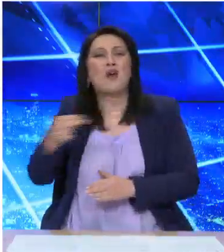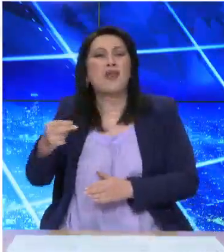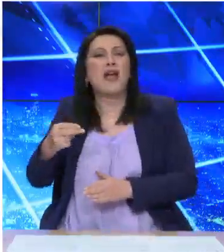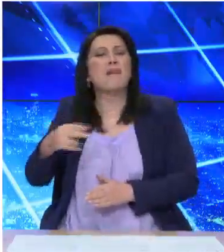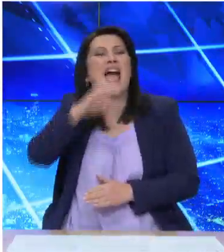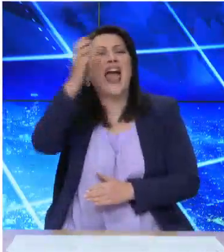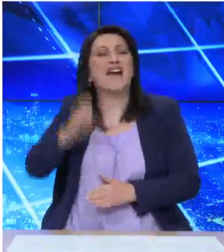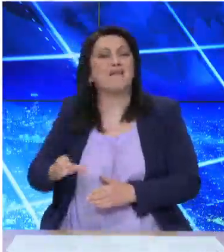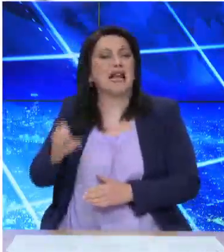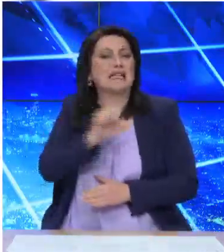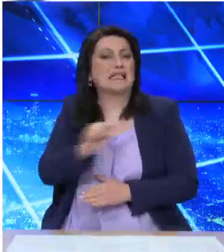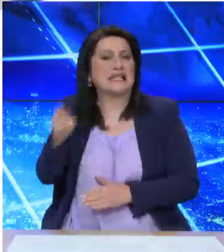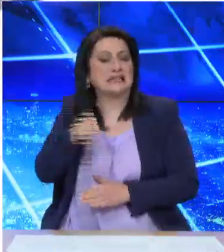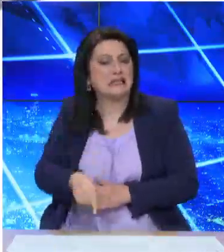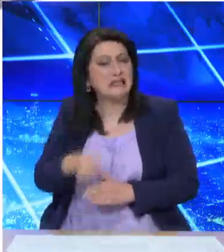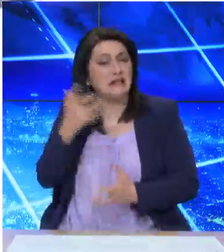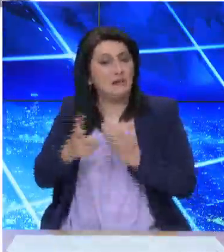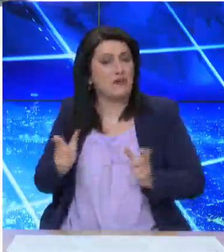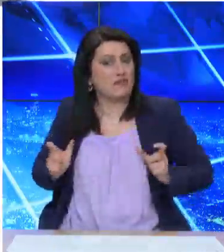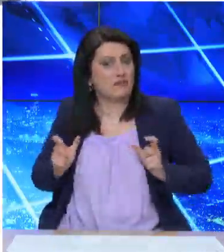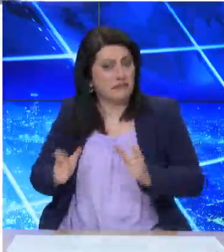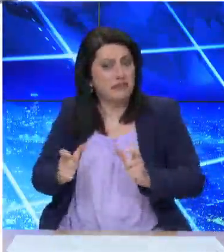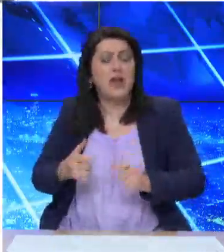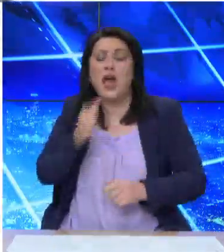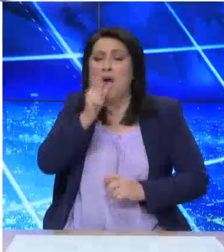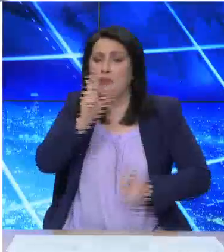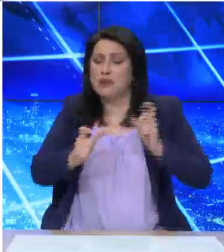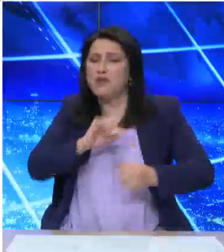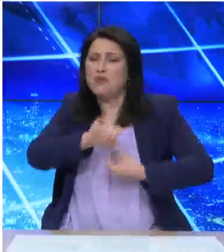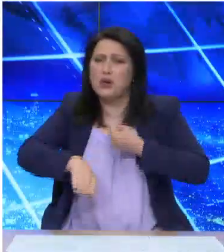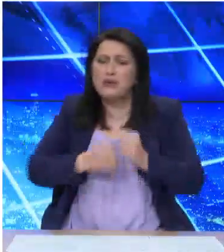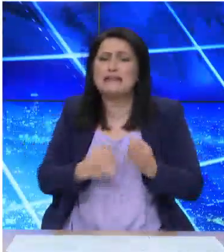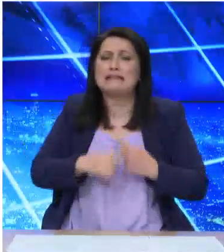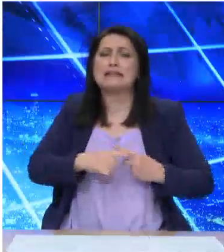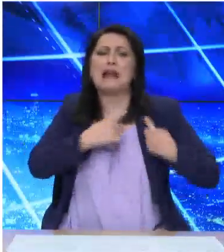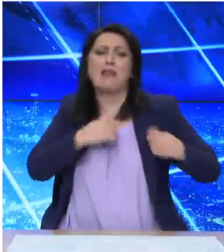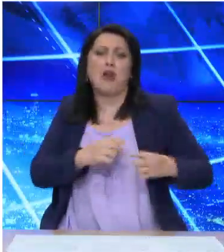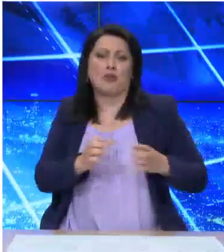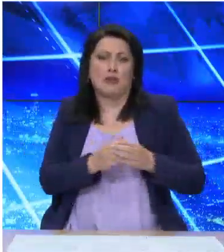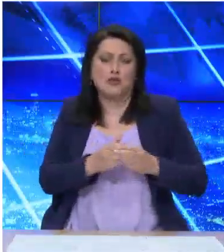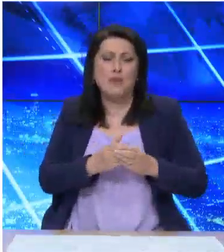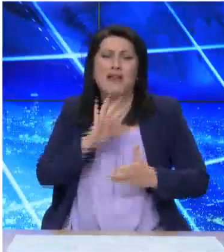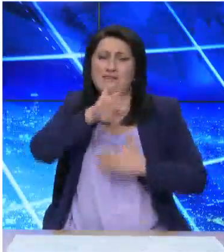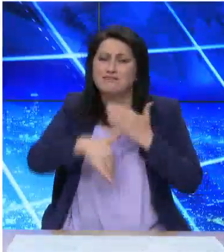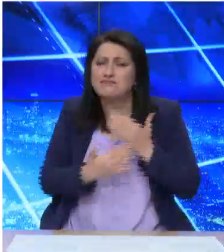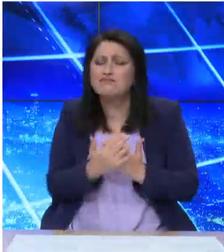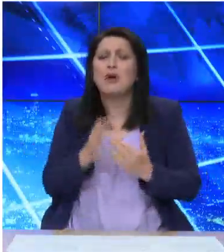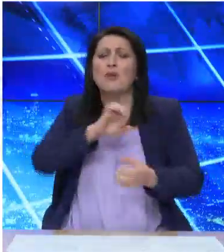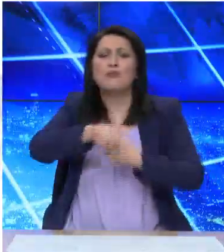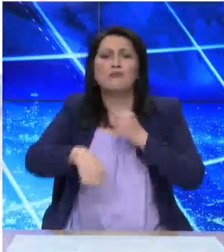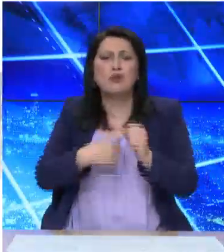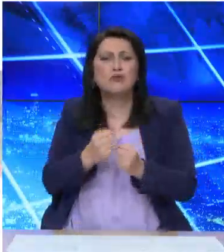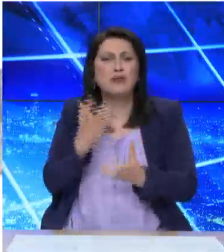στήρα Ιβείας, μετά από τις υπεράνθρωπες προσπάθειες των πυροσβεστών και των εθελοντικών ομάδων, που όλη τη νύχτα προσπαθούσαν να